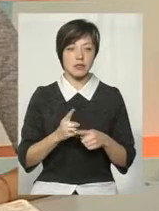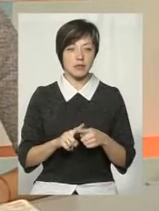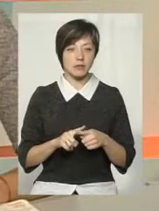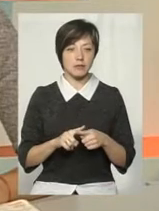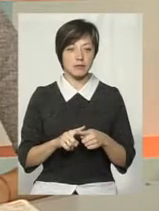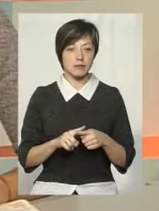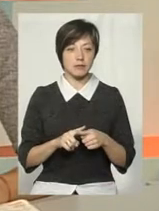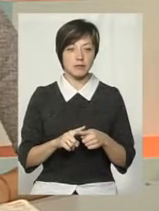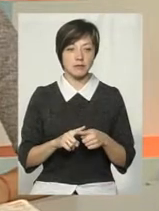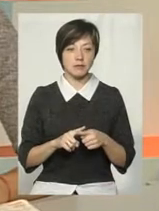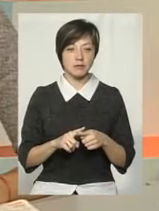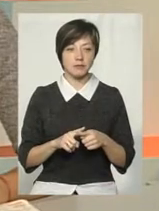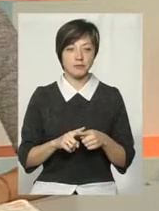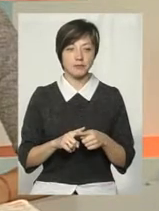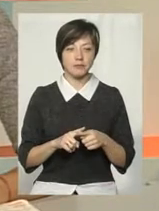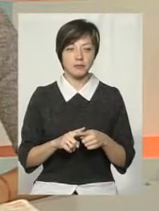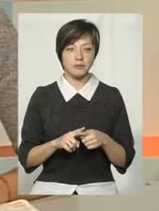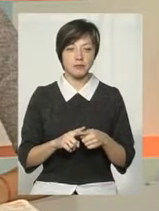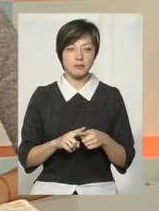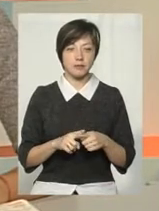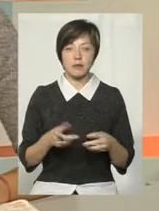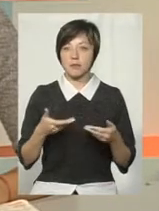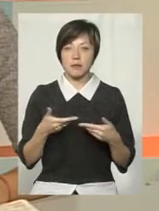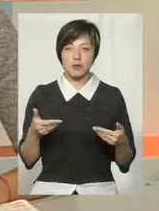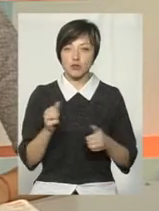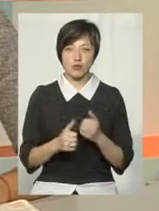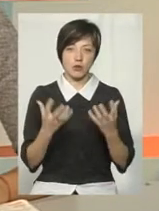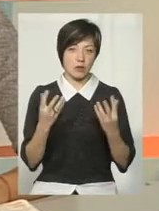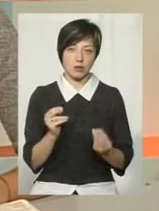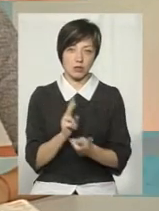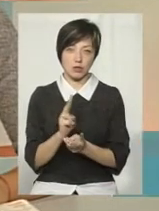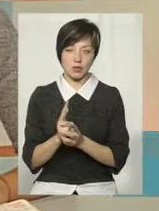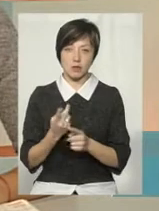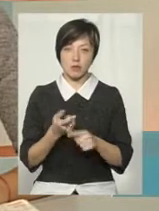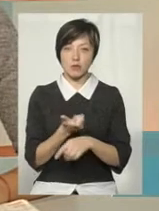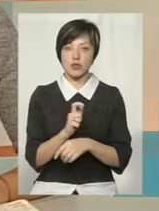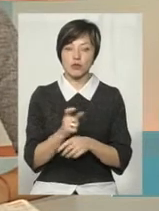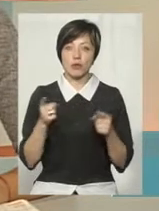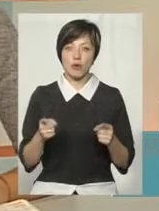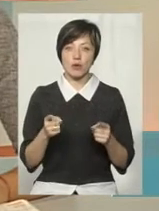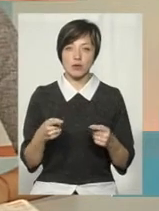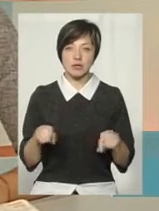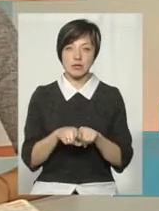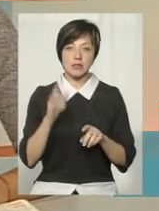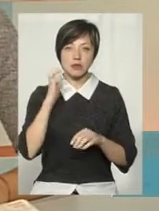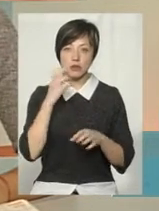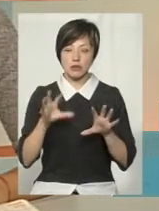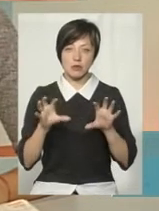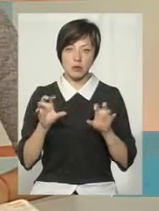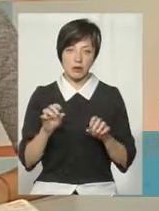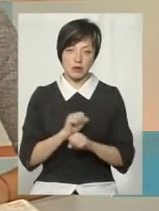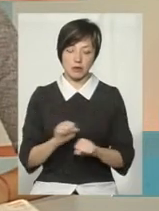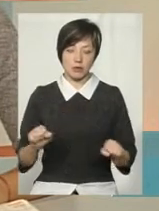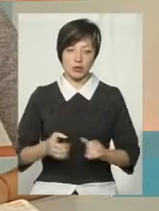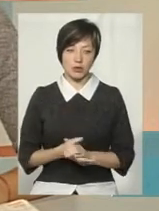ну, ми стикаємося з цим ледь не щодня. Просто більшість цих погроз, їх серйозно сприймати не